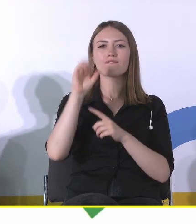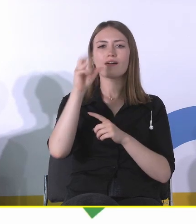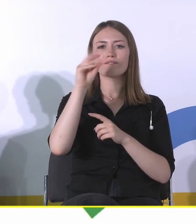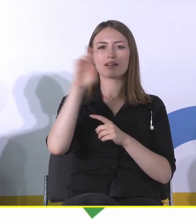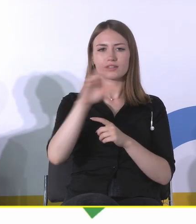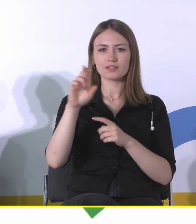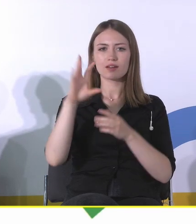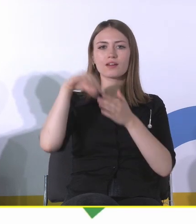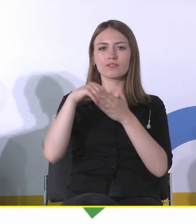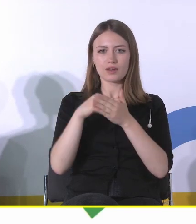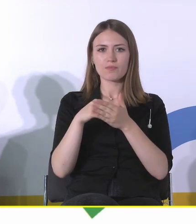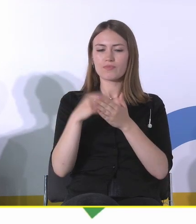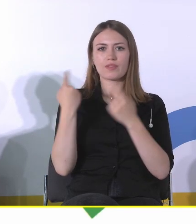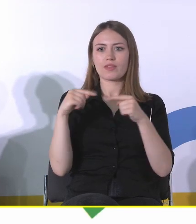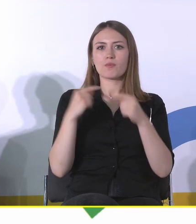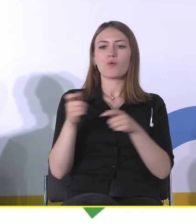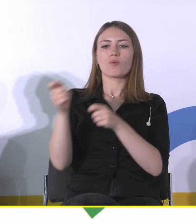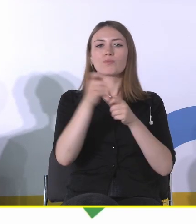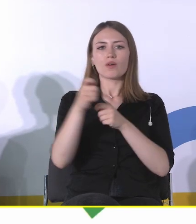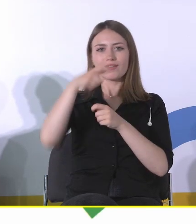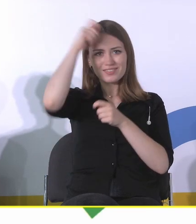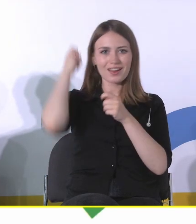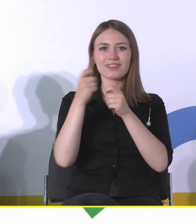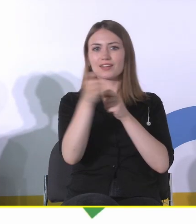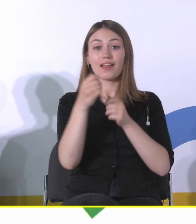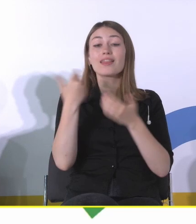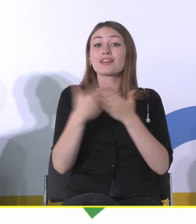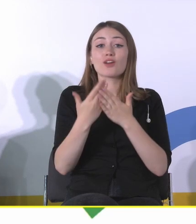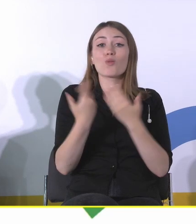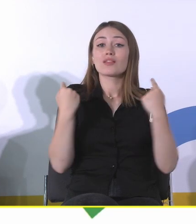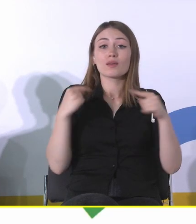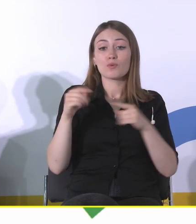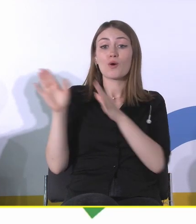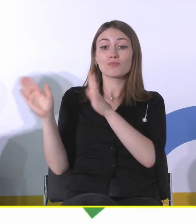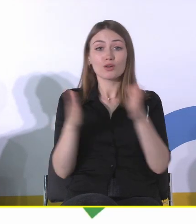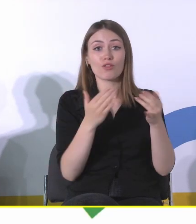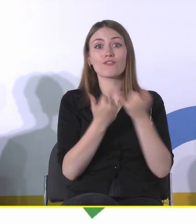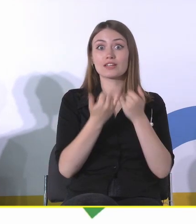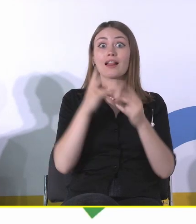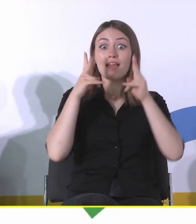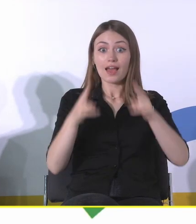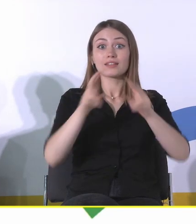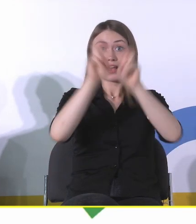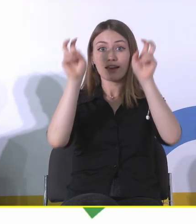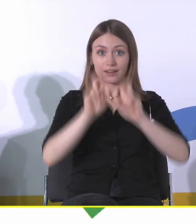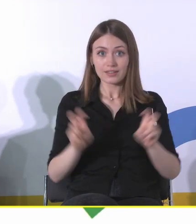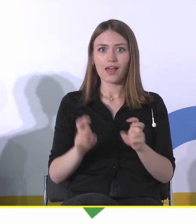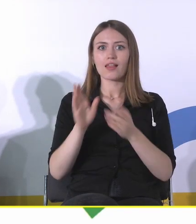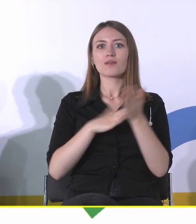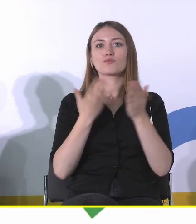nie było komu gasić. I bądź przygotowani na to, że jak będzie faktyczny kryzys, nie będzie komu wynosić zbiorów, nie będzie komu